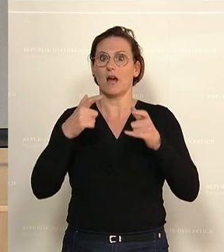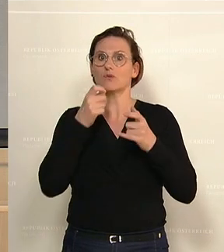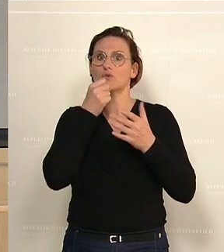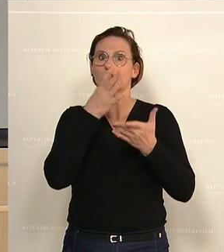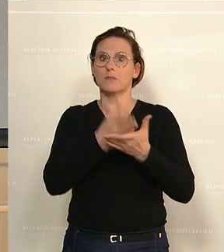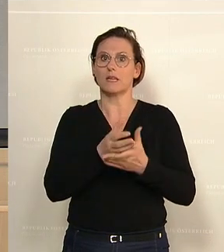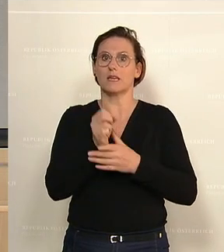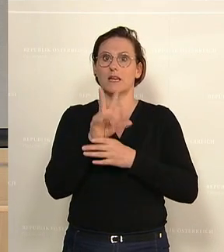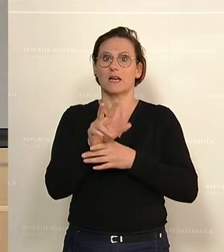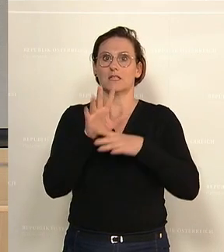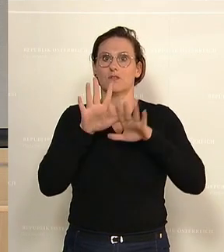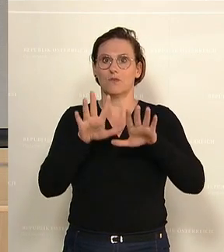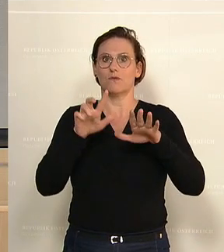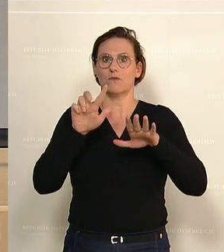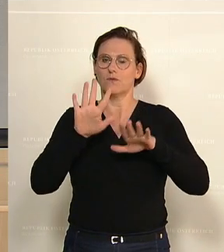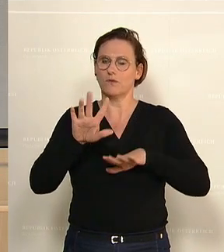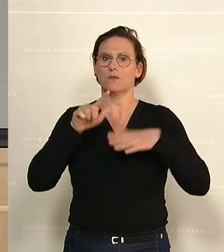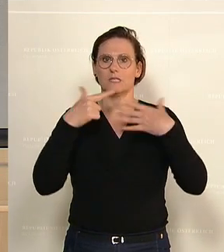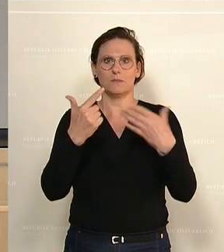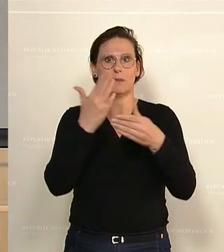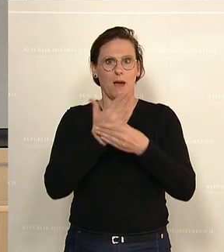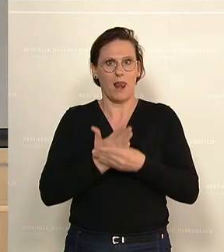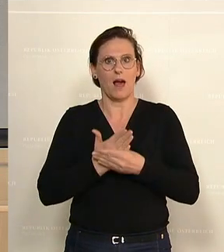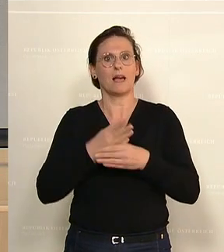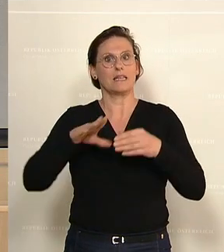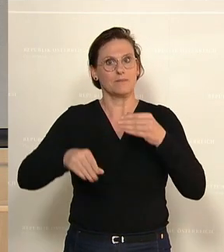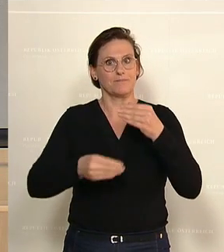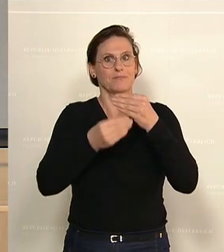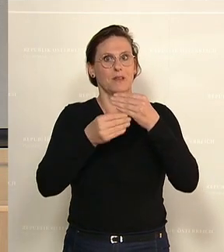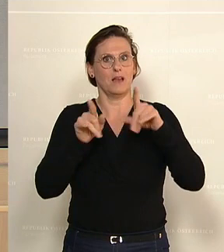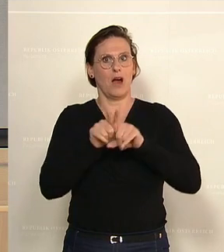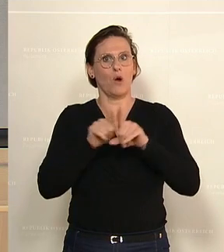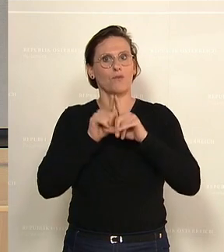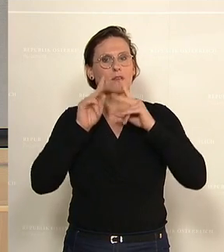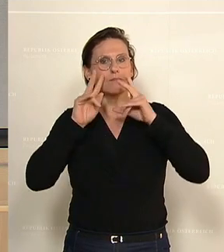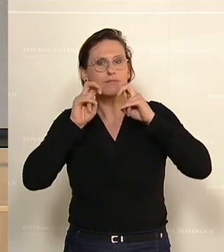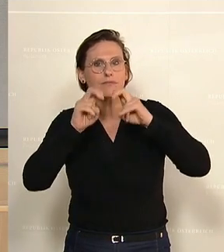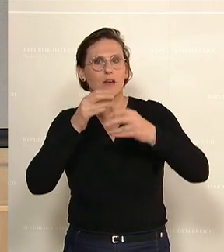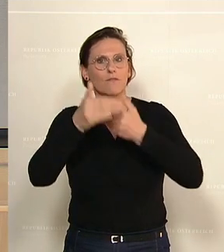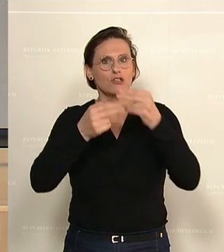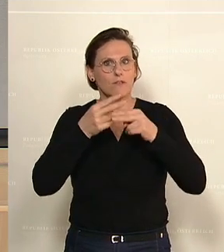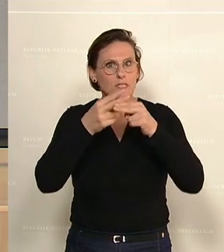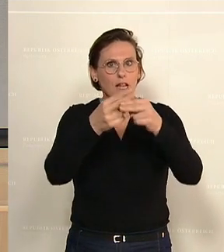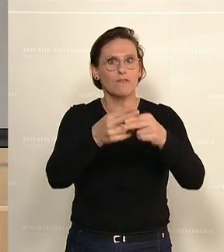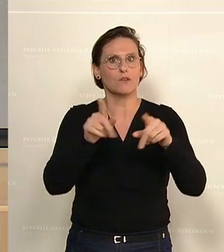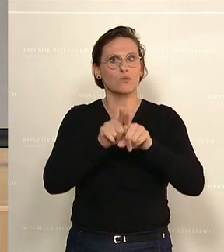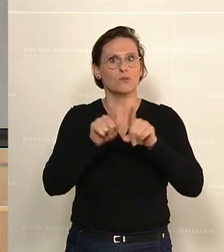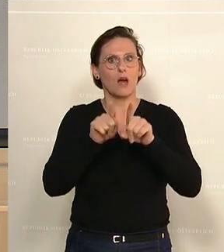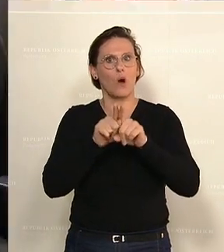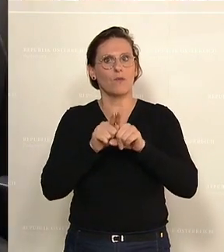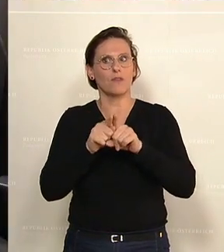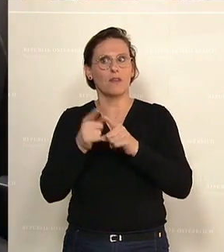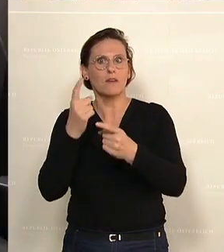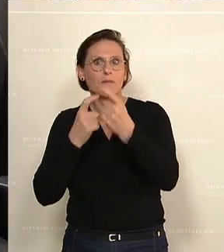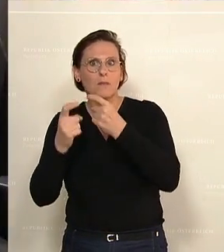1375 der Beilagen angeschlossene Entschließung betreffend Evaluierung der Wirtschaftshilfen und Lehren aus der